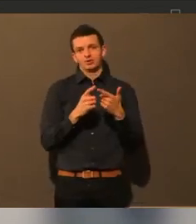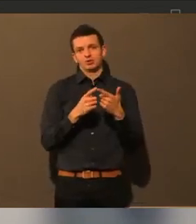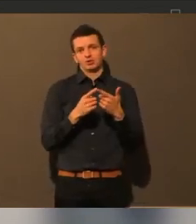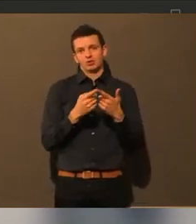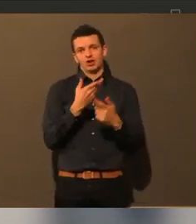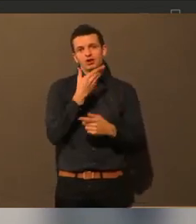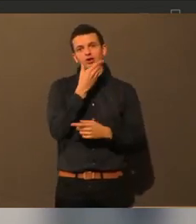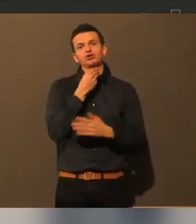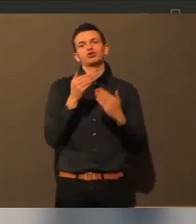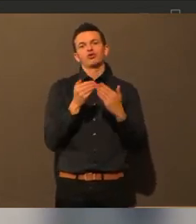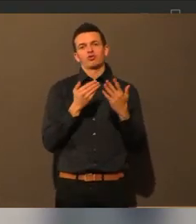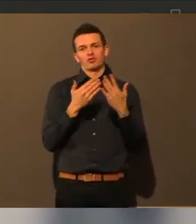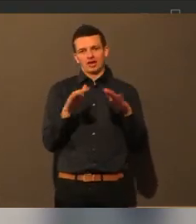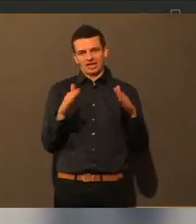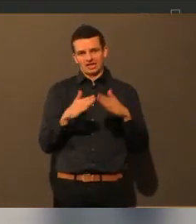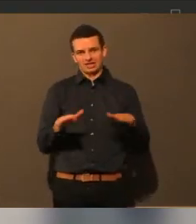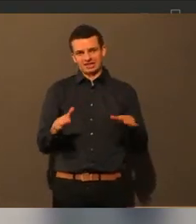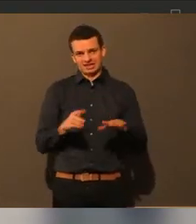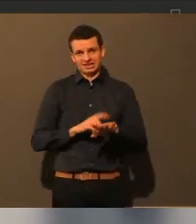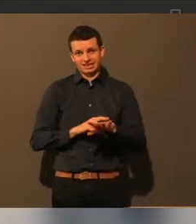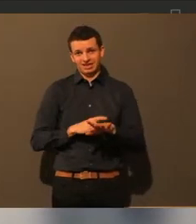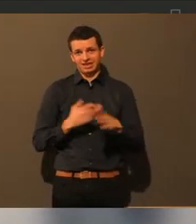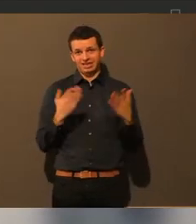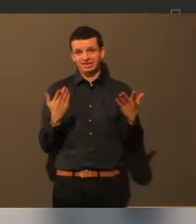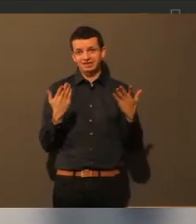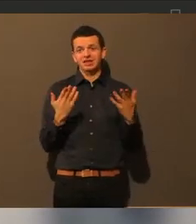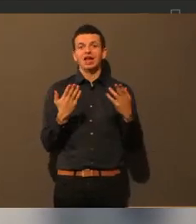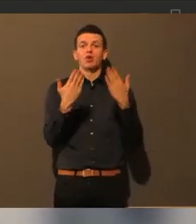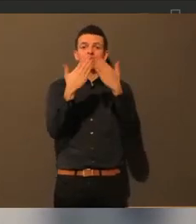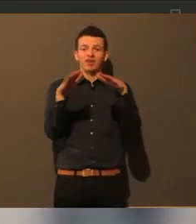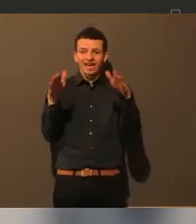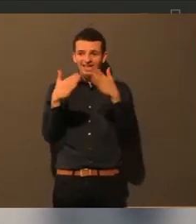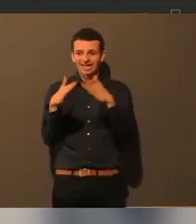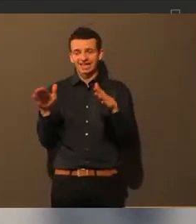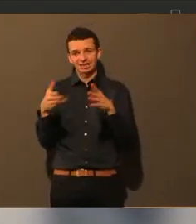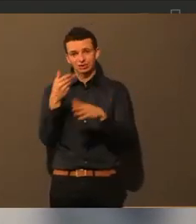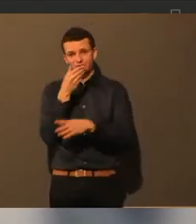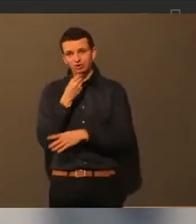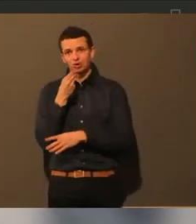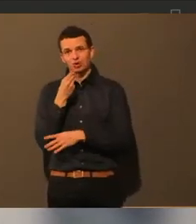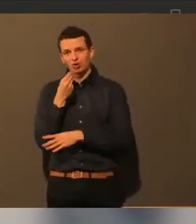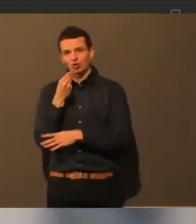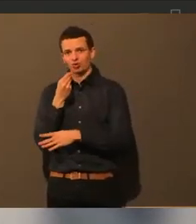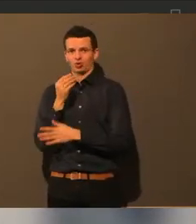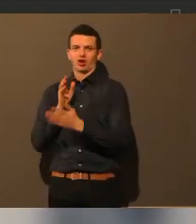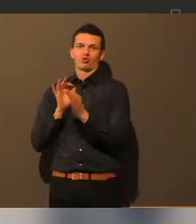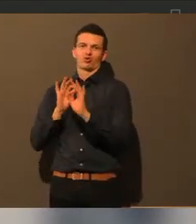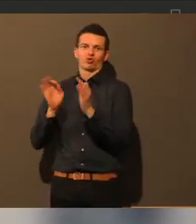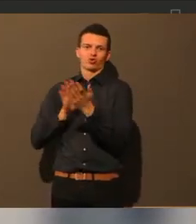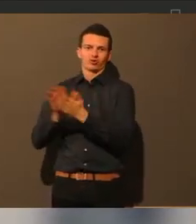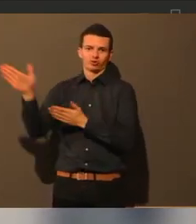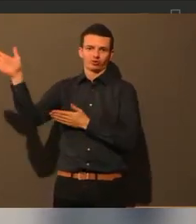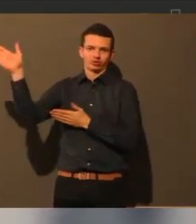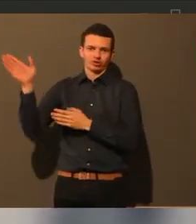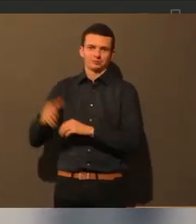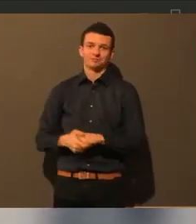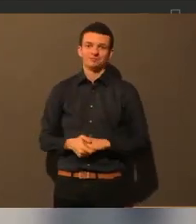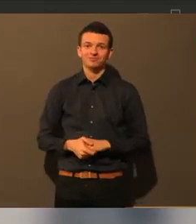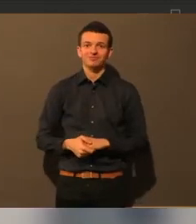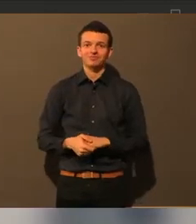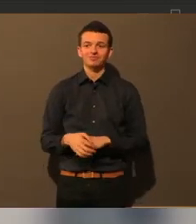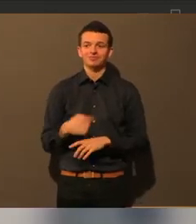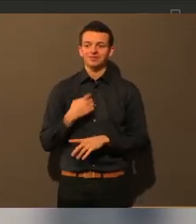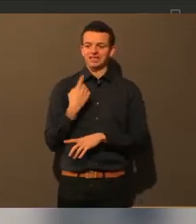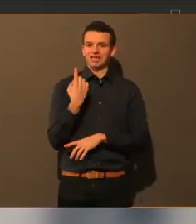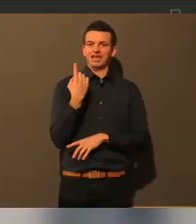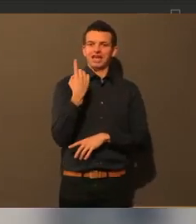Vorweihnachtszeit, ein sehr geruhsames Weihnachten und einen guten Rutsch ins neue Jahr. Und ich habe letztes Wochenende meine